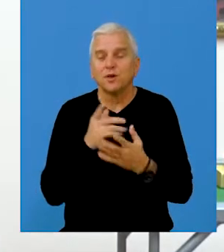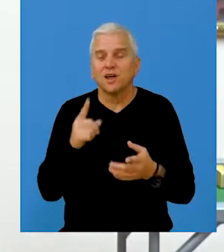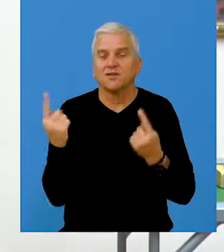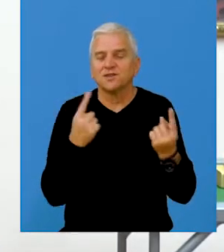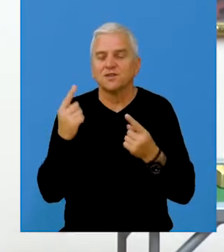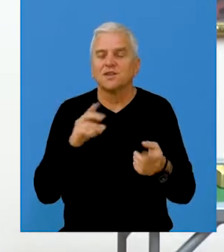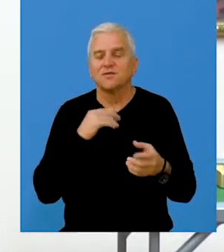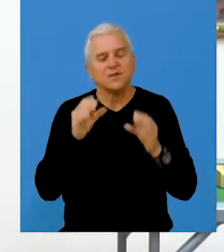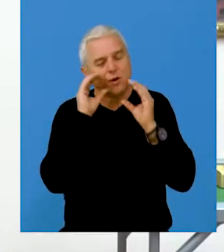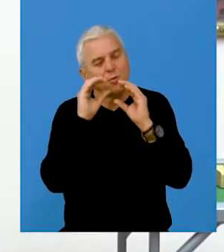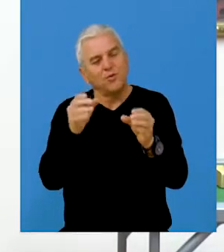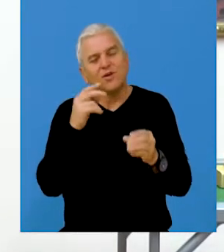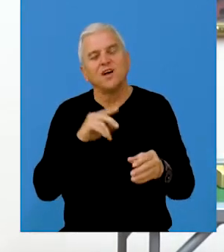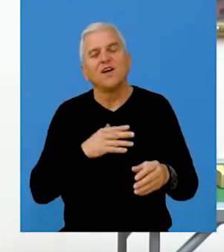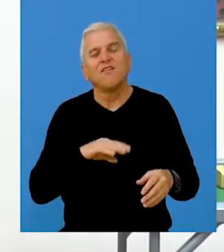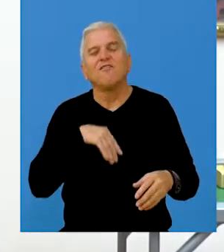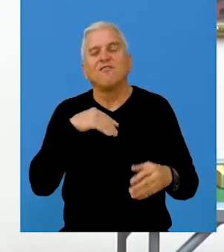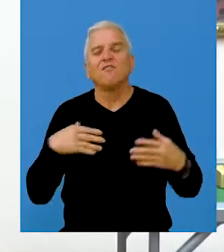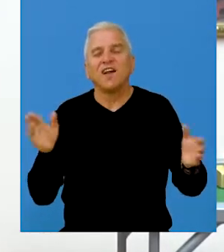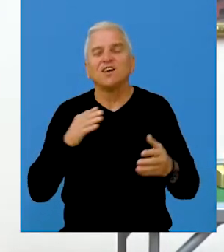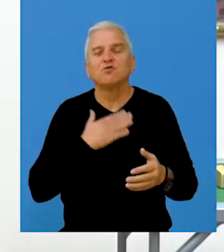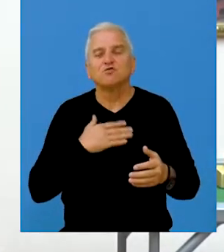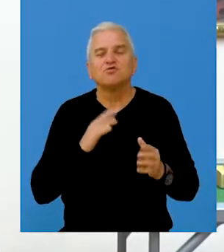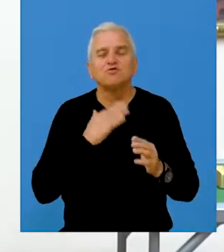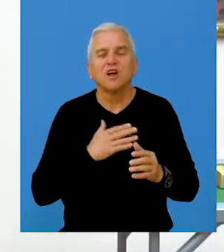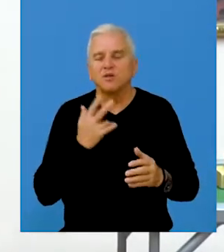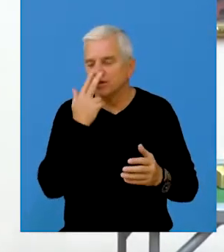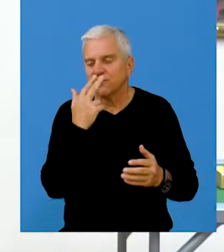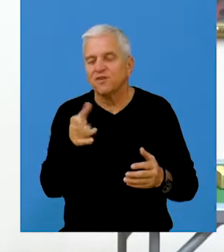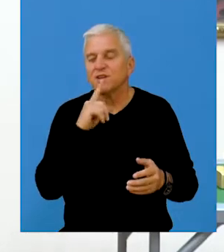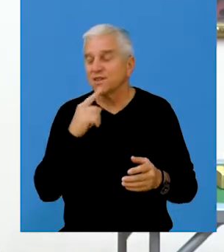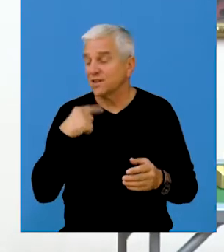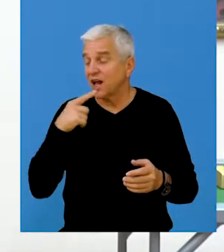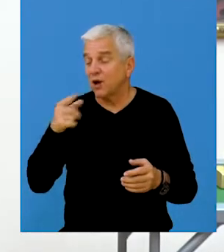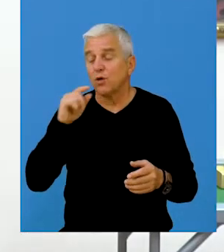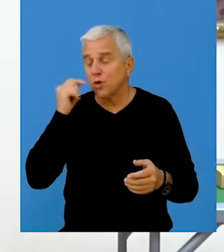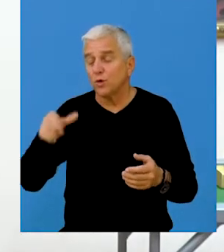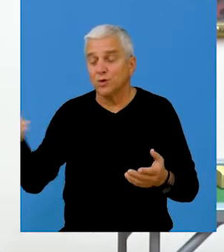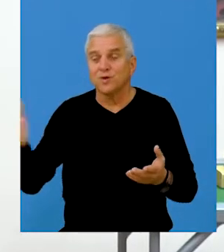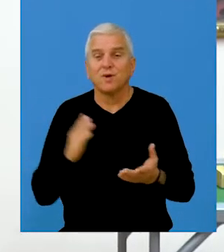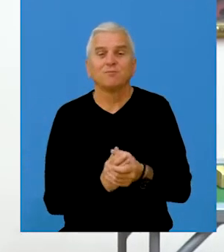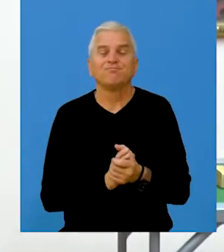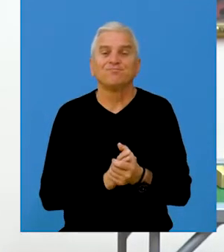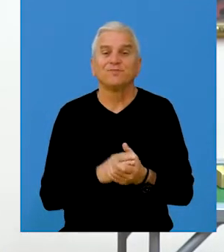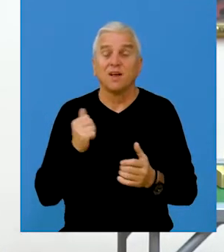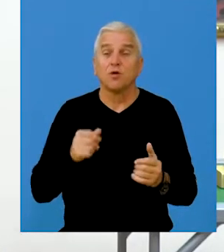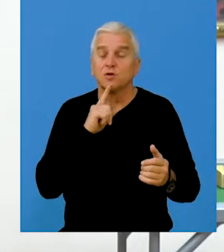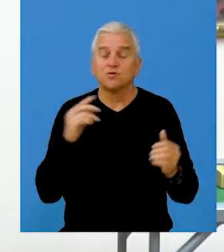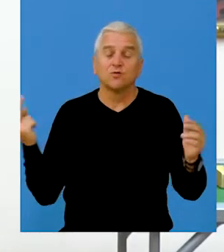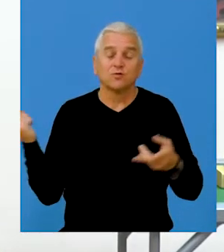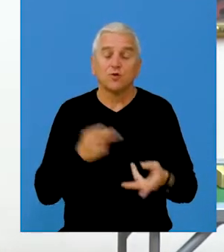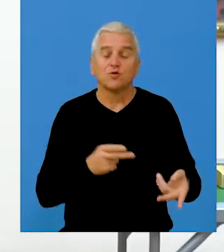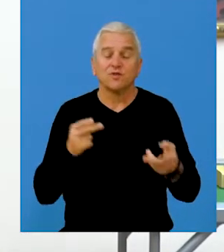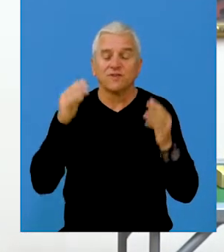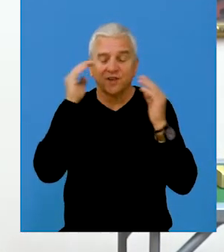po danas svirali i držali koncert i svi su imali veliku želju držali koncert i to sam rekao i svojim ludima da su